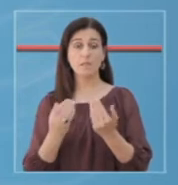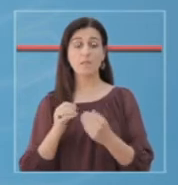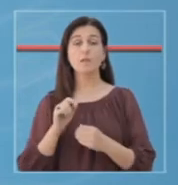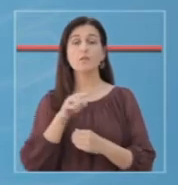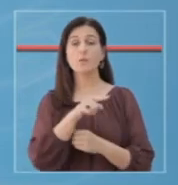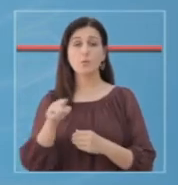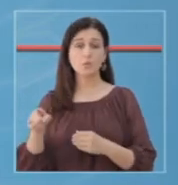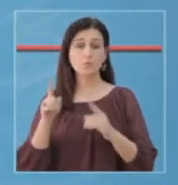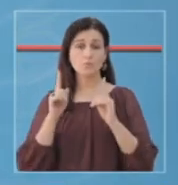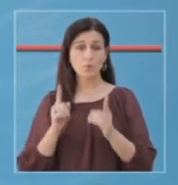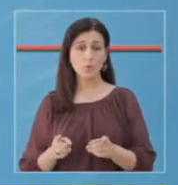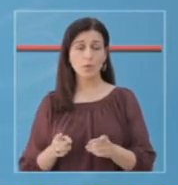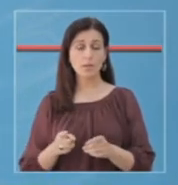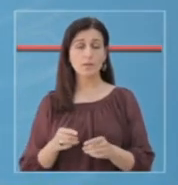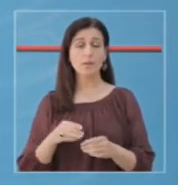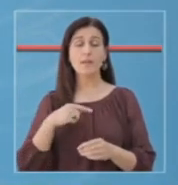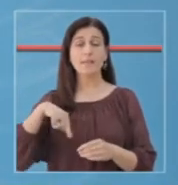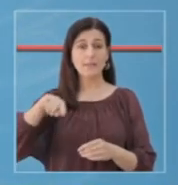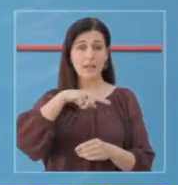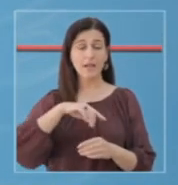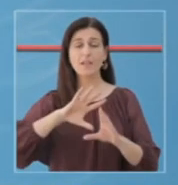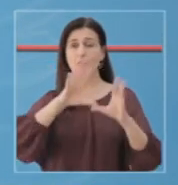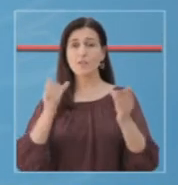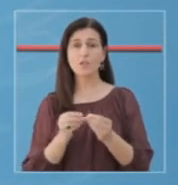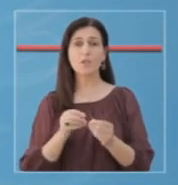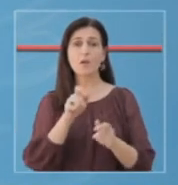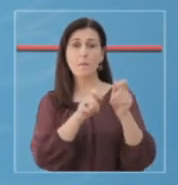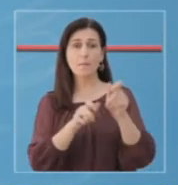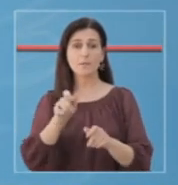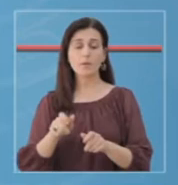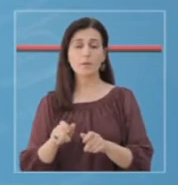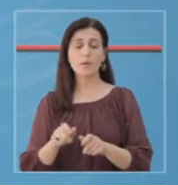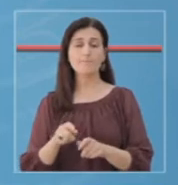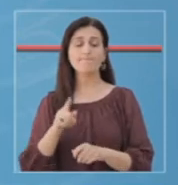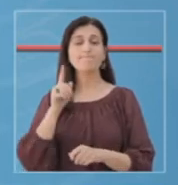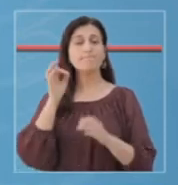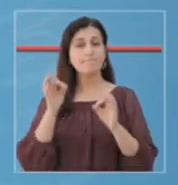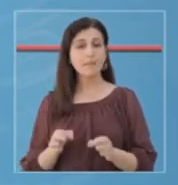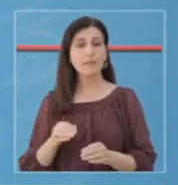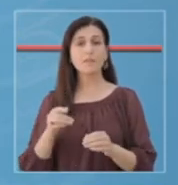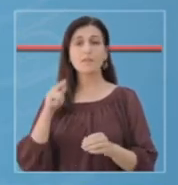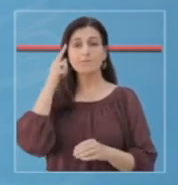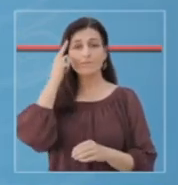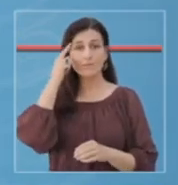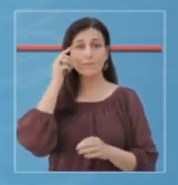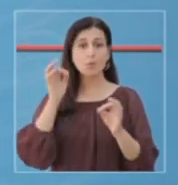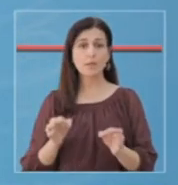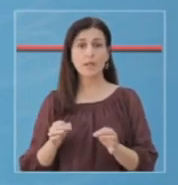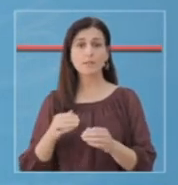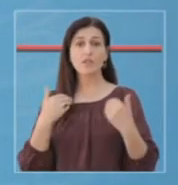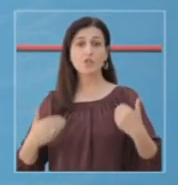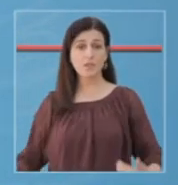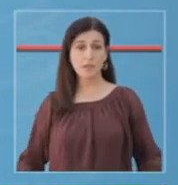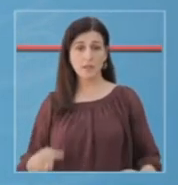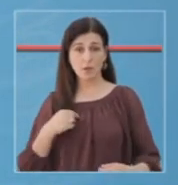Me një mesajt në dërgjeqësimi, për ju, për ne, për të gjithë populatën, të jemi të kujdeshëm për shëndetin ton dhe të afrme